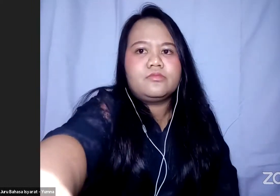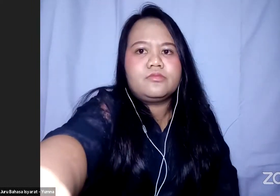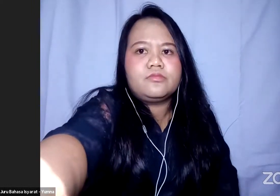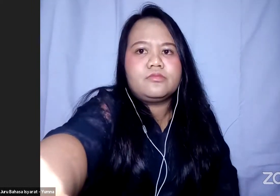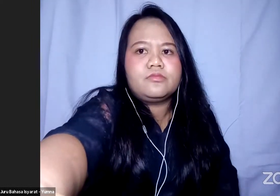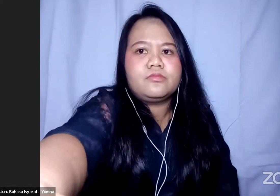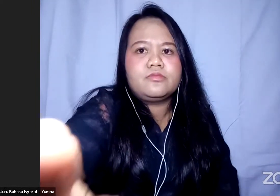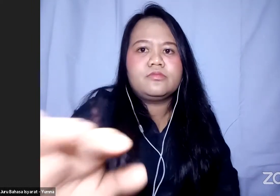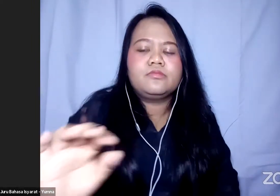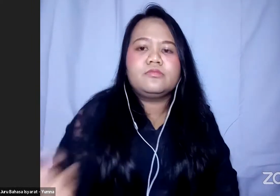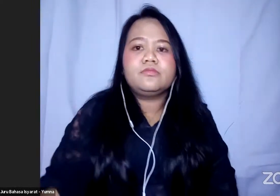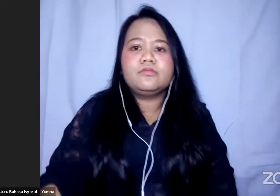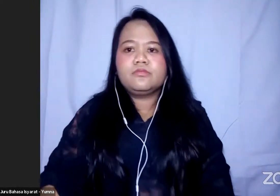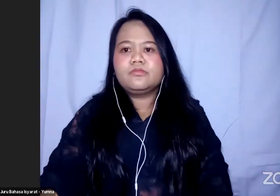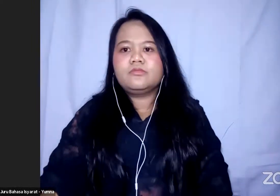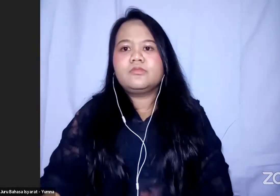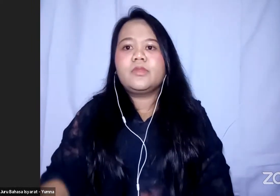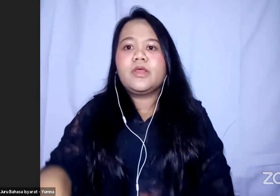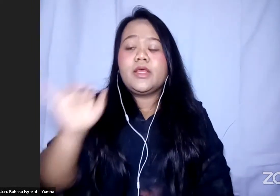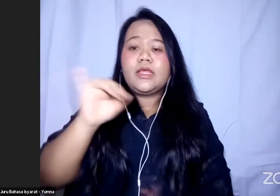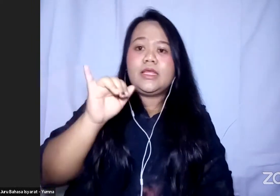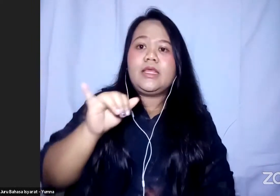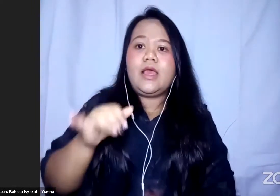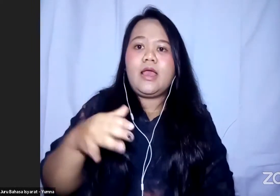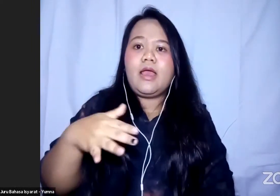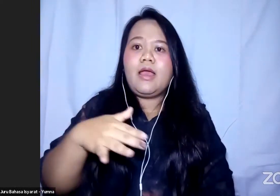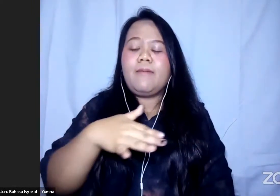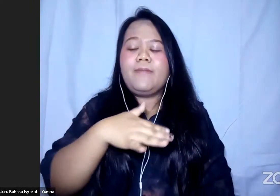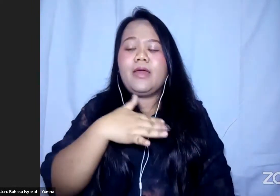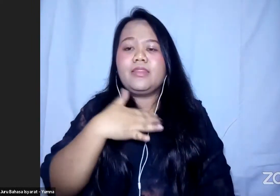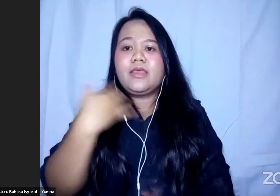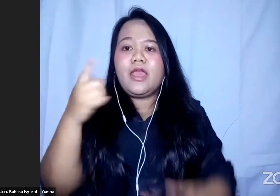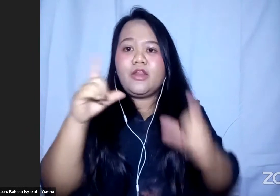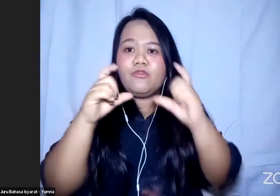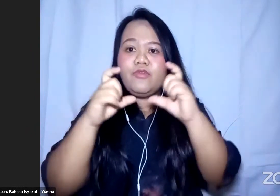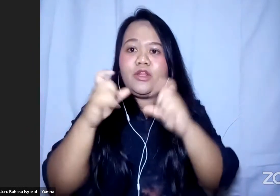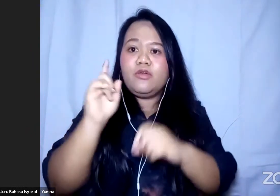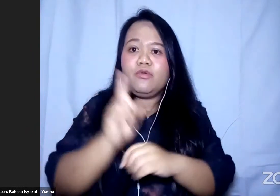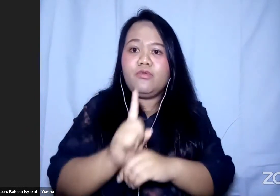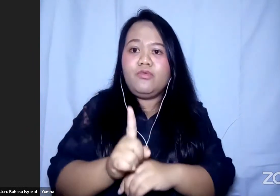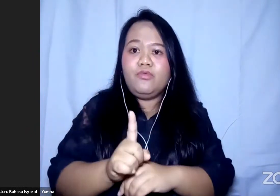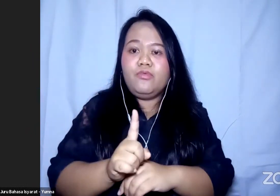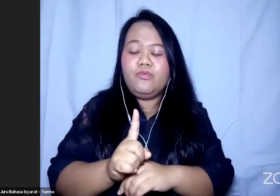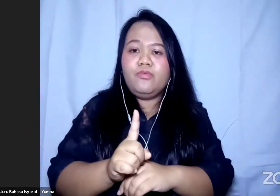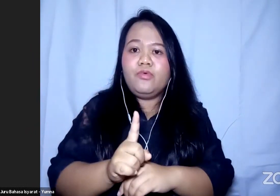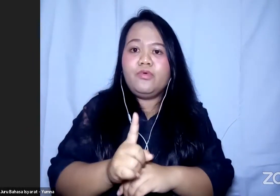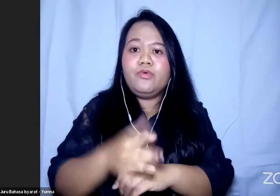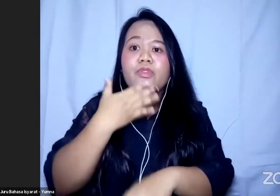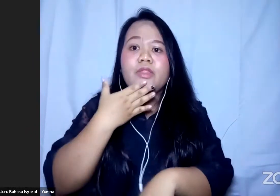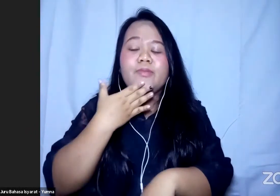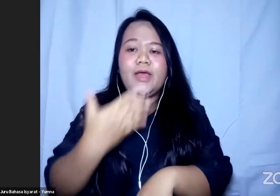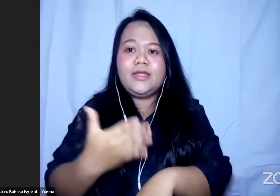Ya Pak, saya matikan videonya supaya lebih Oke, terima kasih